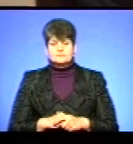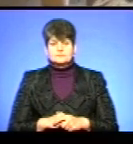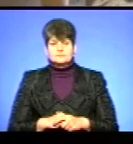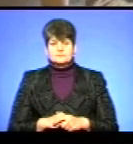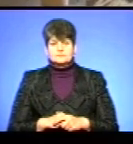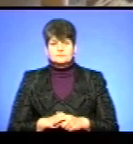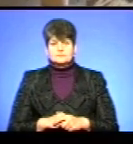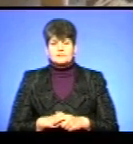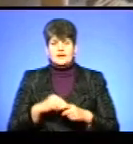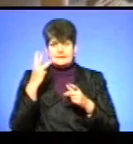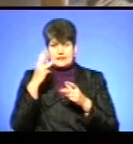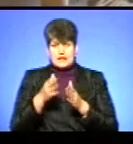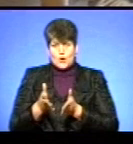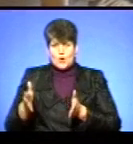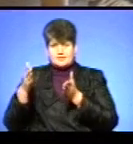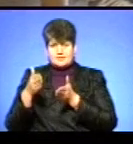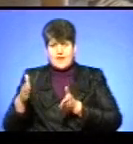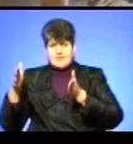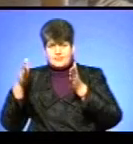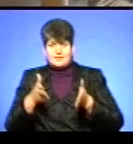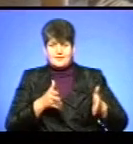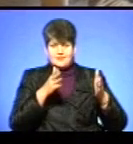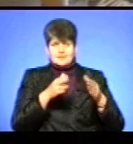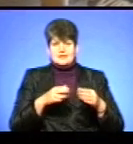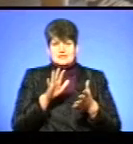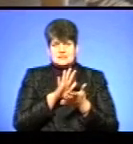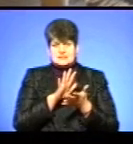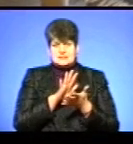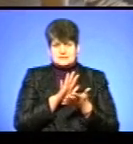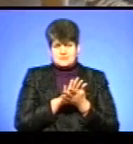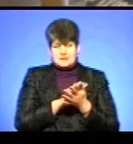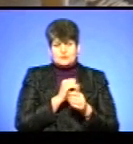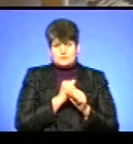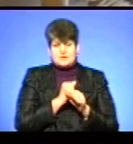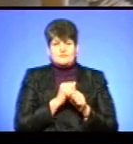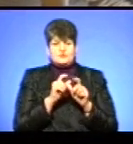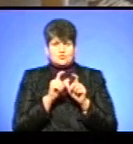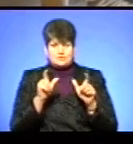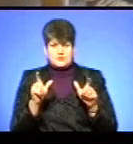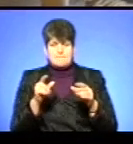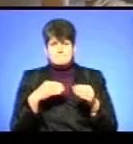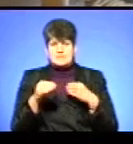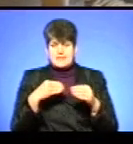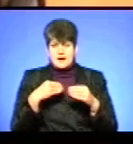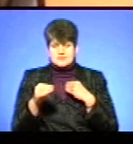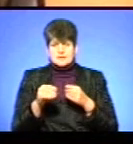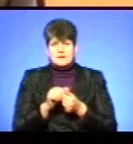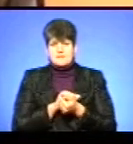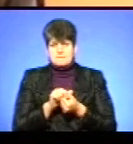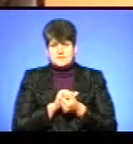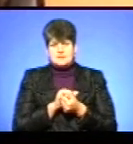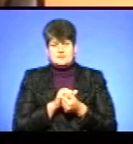Три контейнери для сміття облаштували у вестибюлі школи для пластику, паперу та органічних відходів.